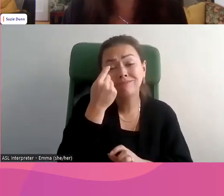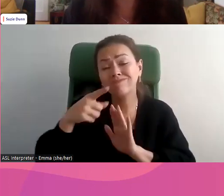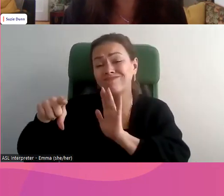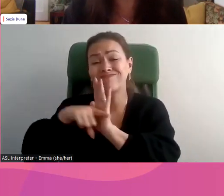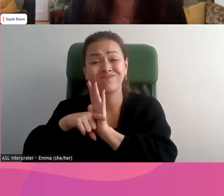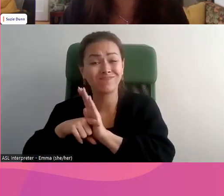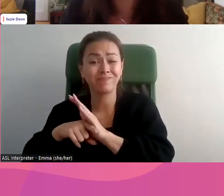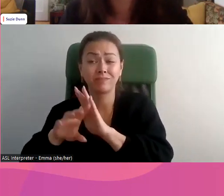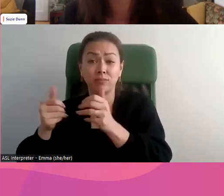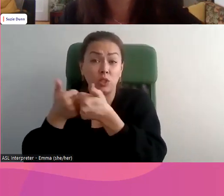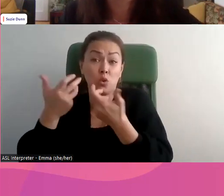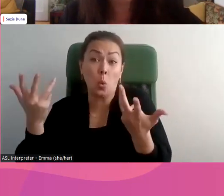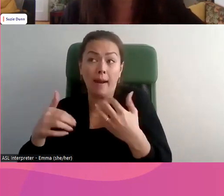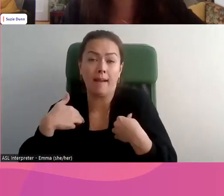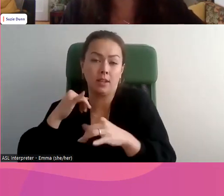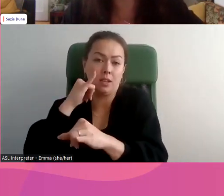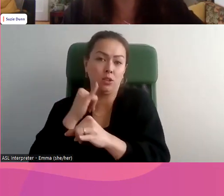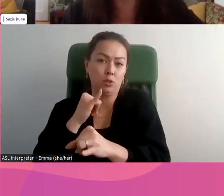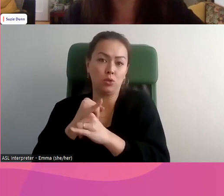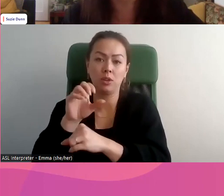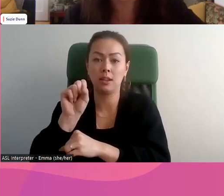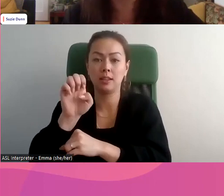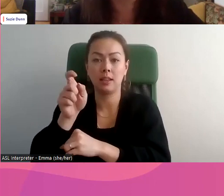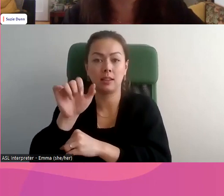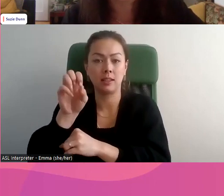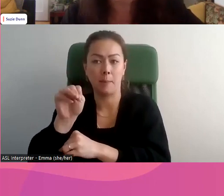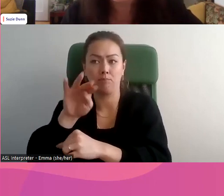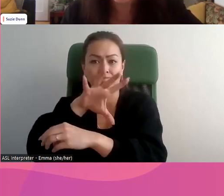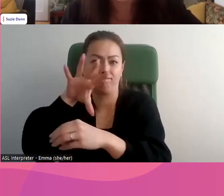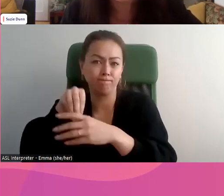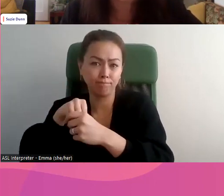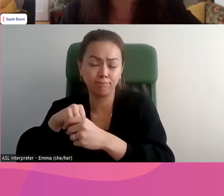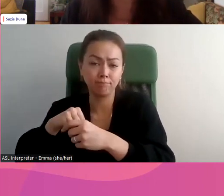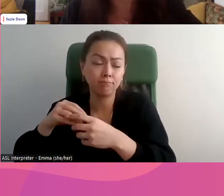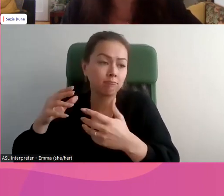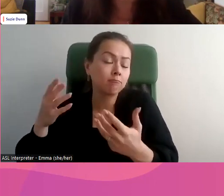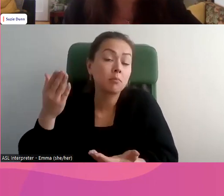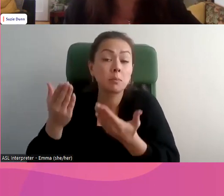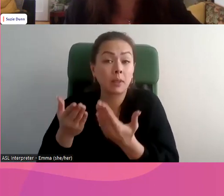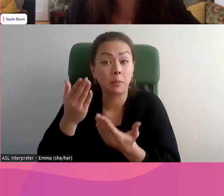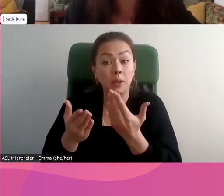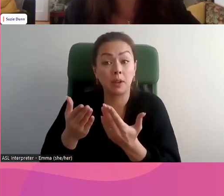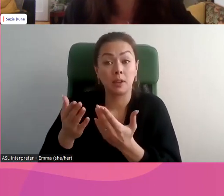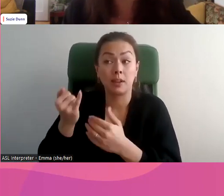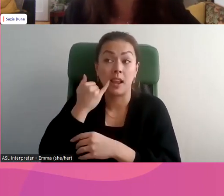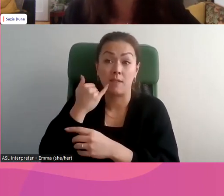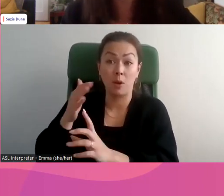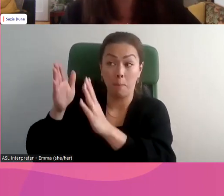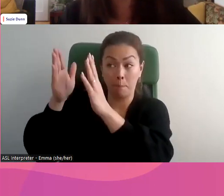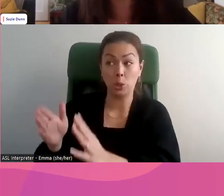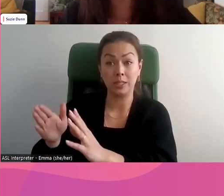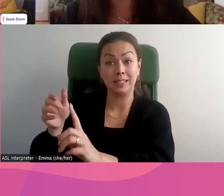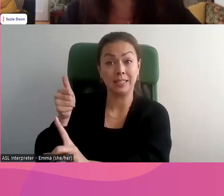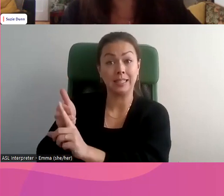'avantages. Mais le défi, en revanche, c'est que le système peut être sexiste dans le droit pénal. Parfois,